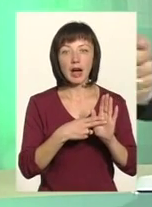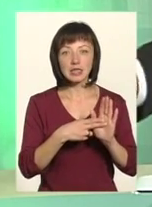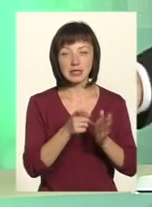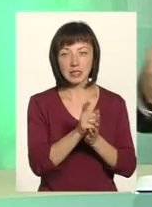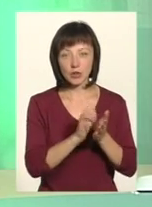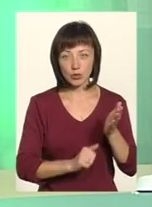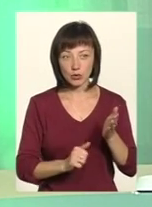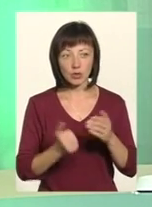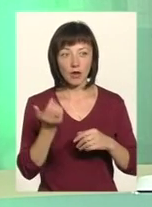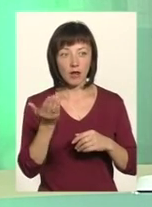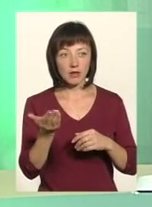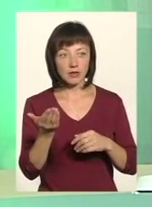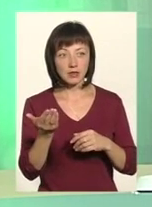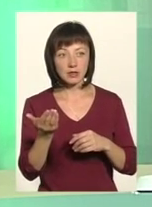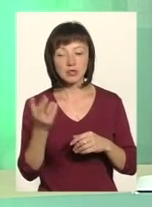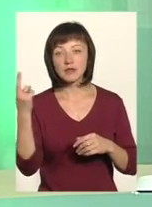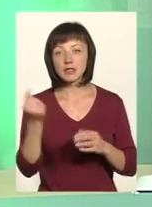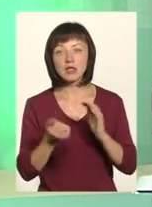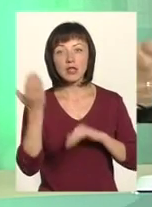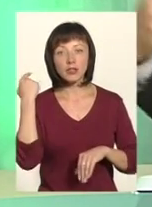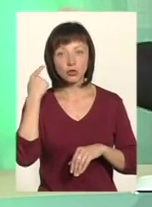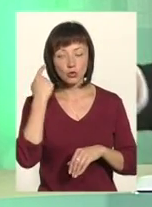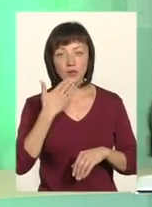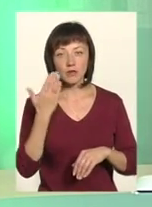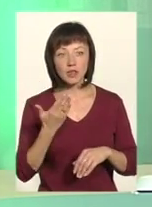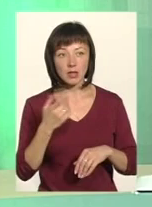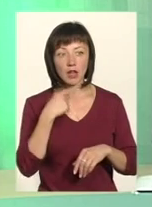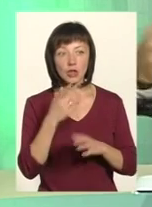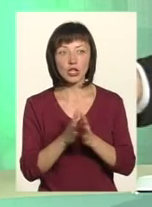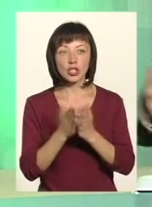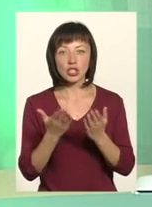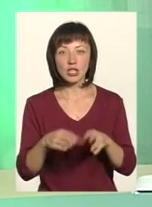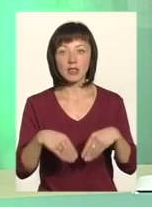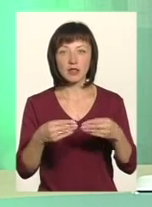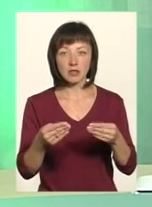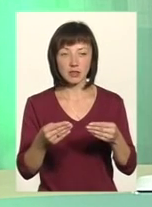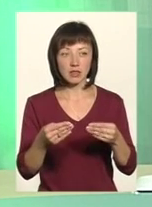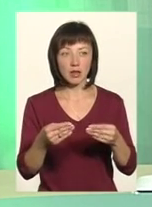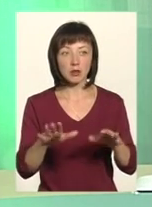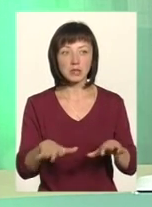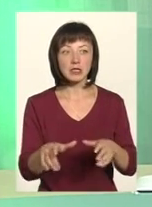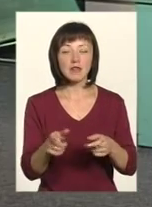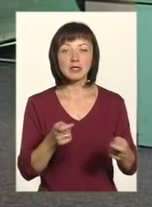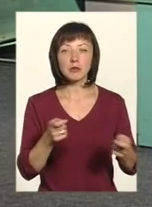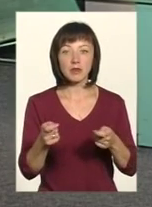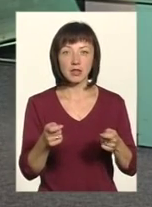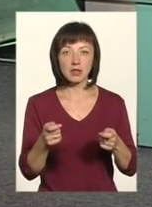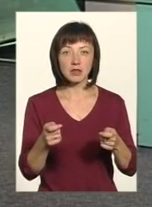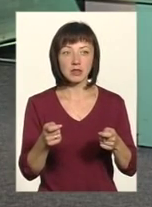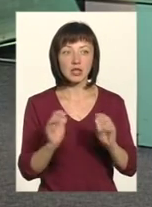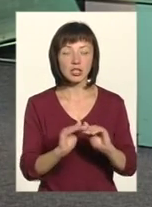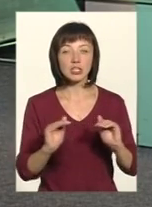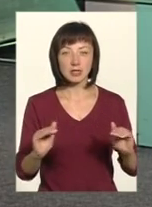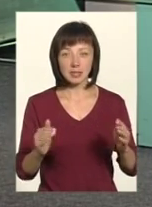Далі, ви дві неділі назад чули виступ, коли кажуть книжки, будуть давати, тобі, кажуть, міське самоврядування закрите для книжки, для